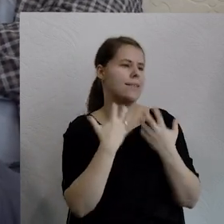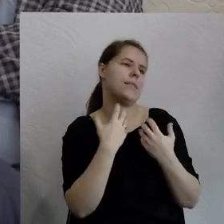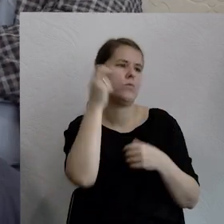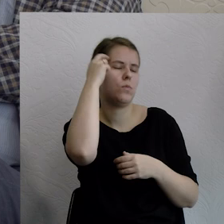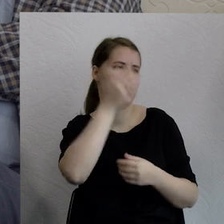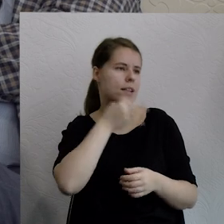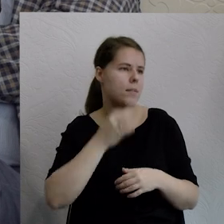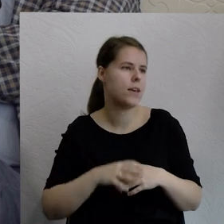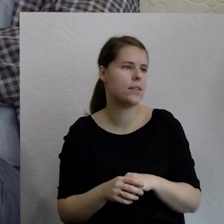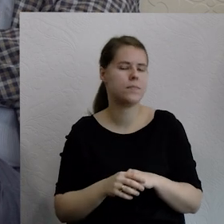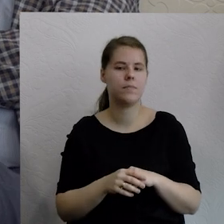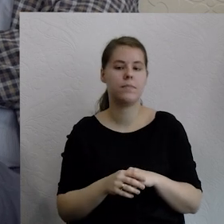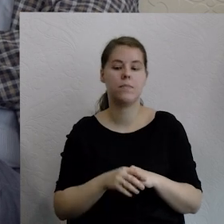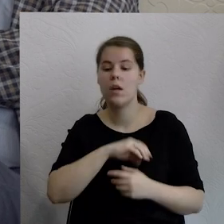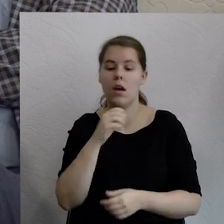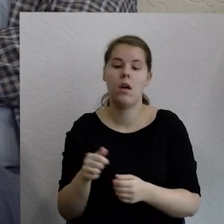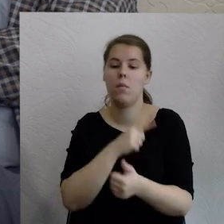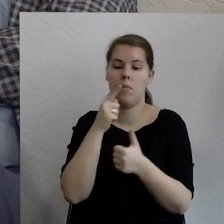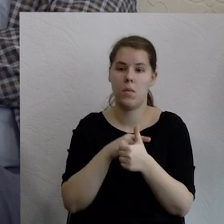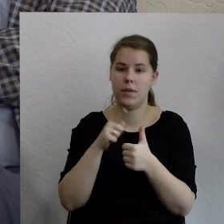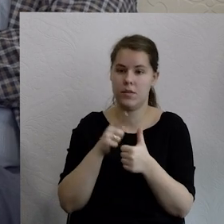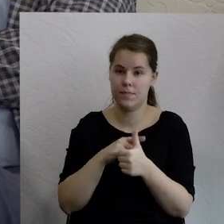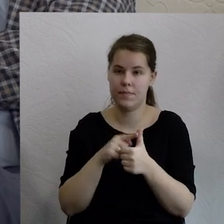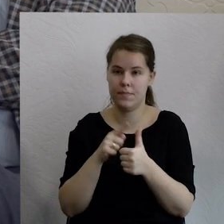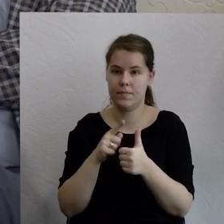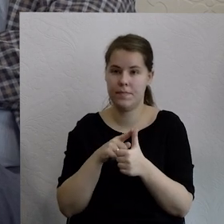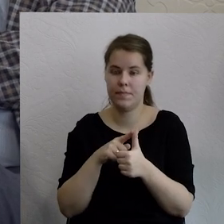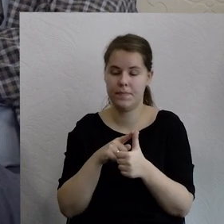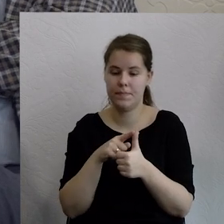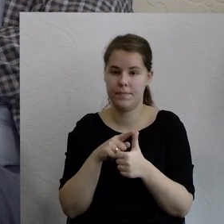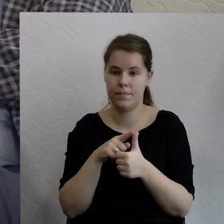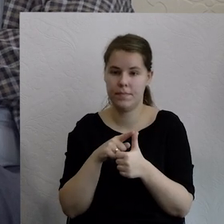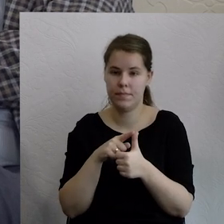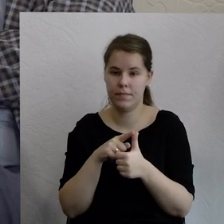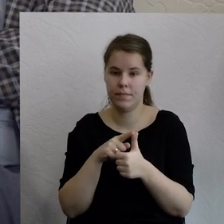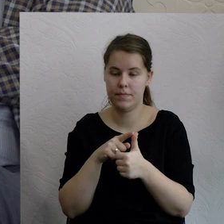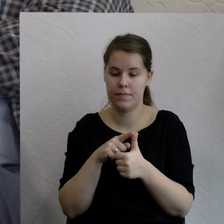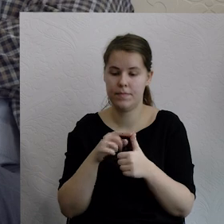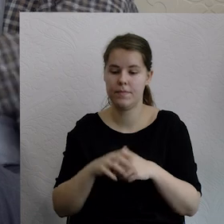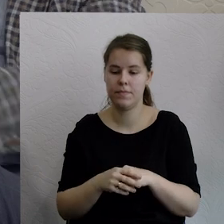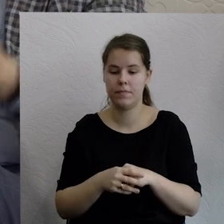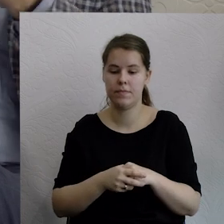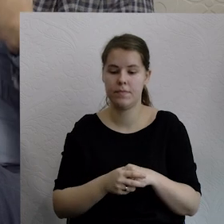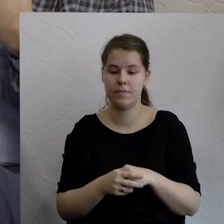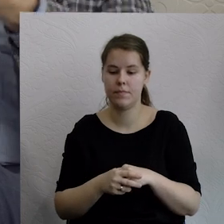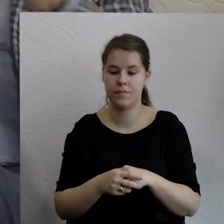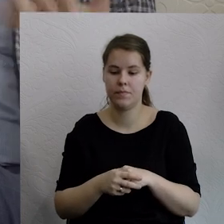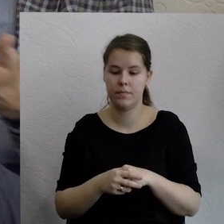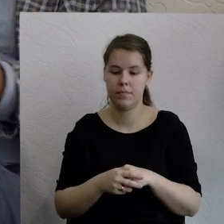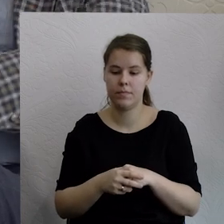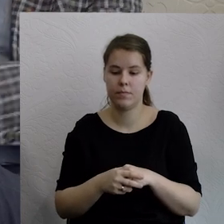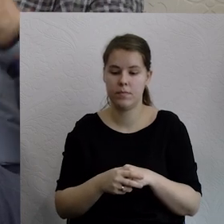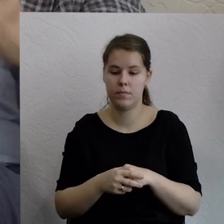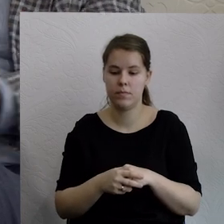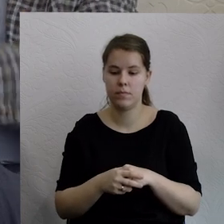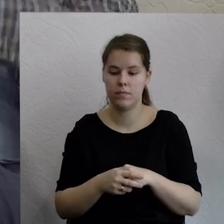To znaczy po pierwsze, no to właśnie mamy uzgodnione i uwewnętrznione też osobiście, ale